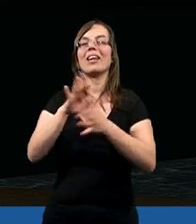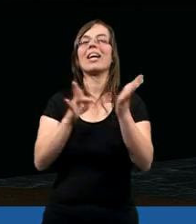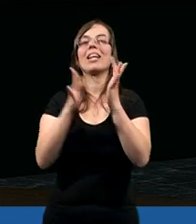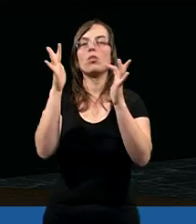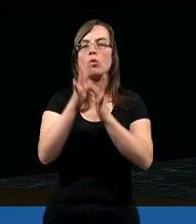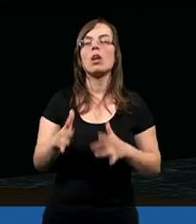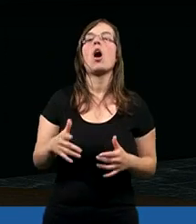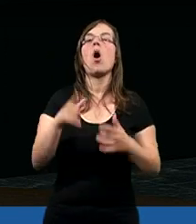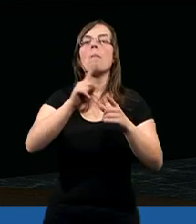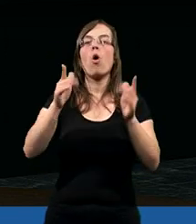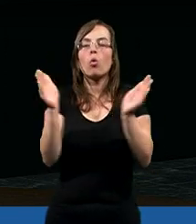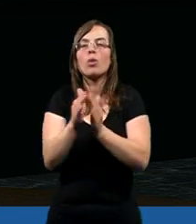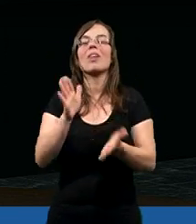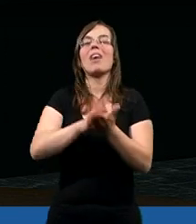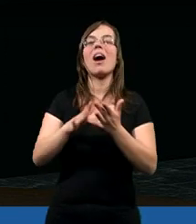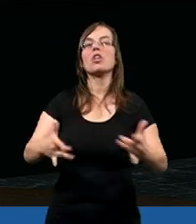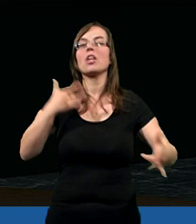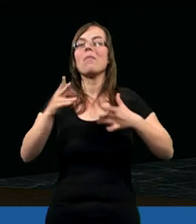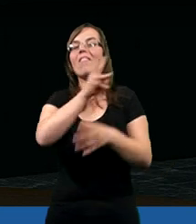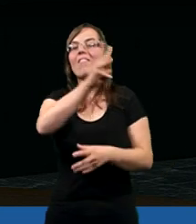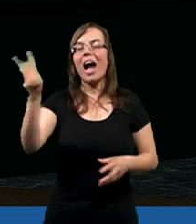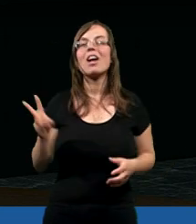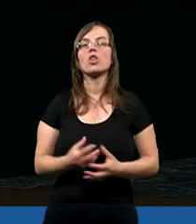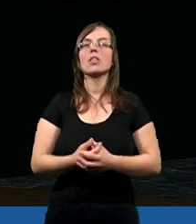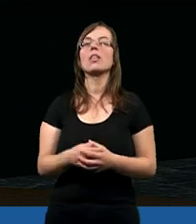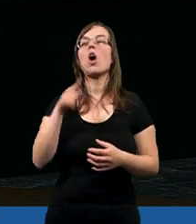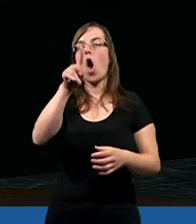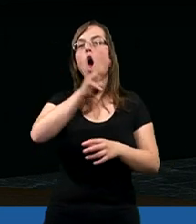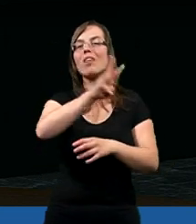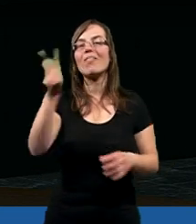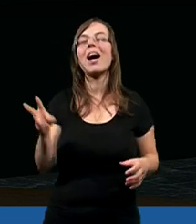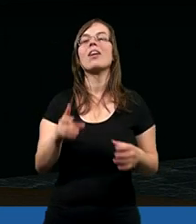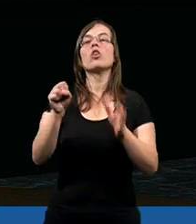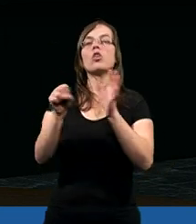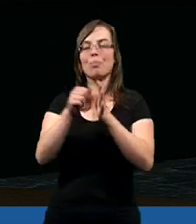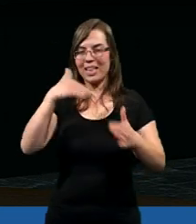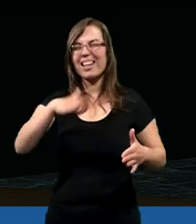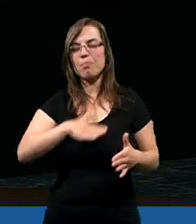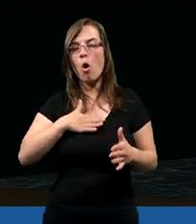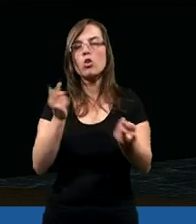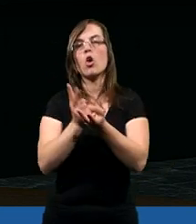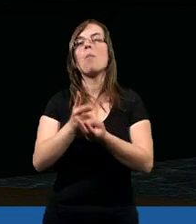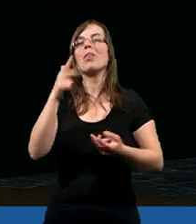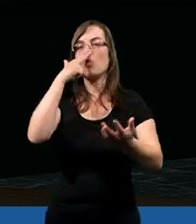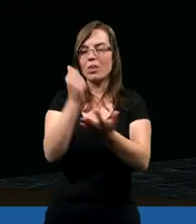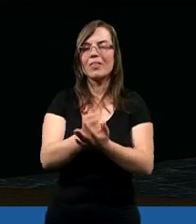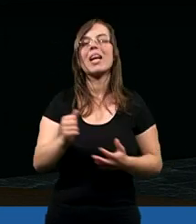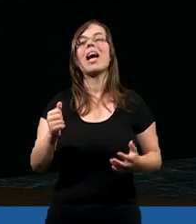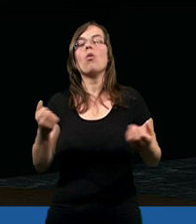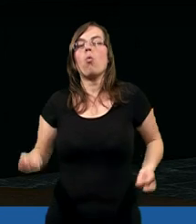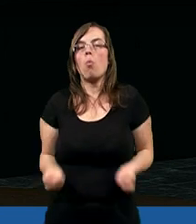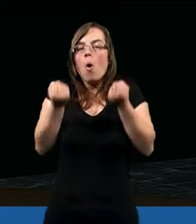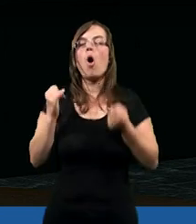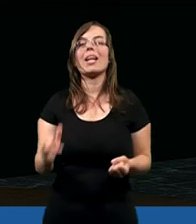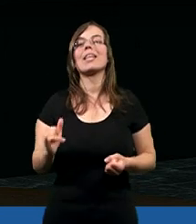Chrystusie, po krótkotrwałych cierpieniach waszych, sam was do niej przysposobi, utwierdzi,